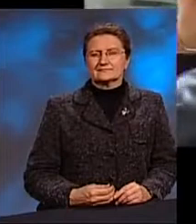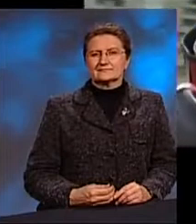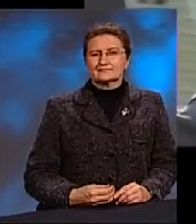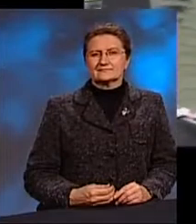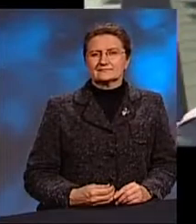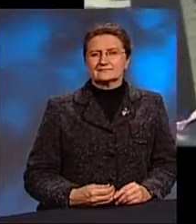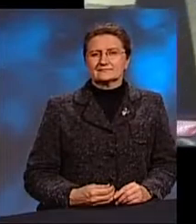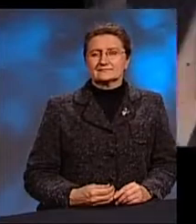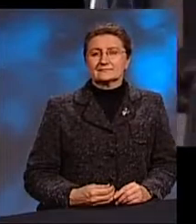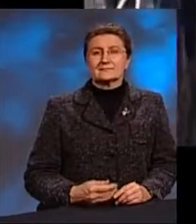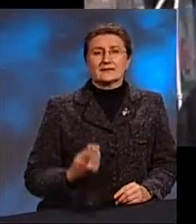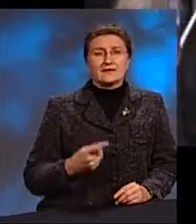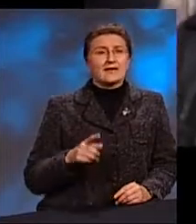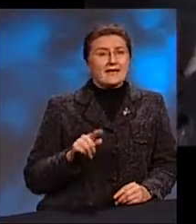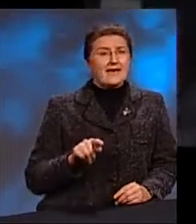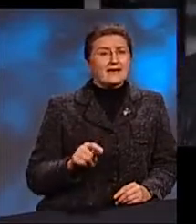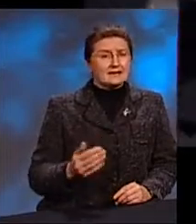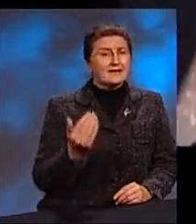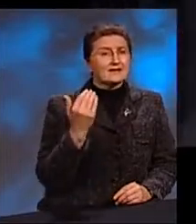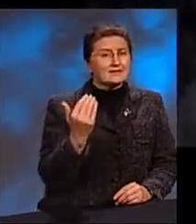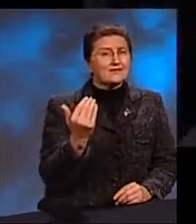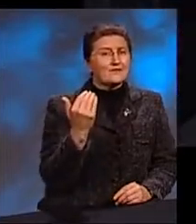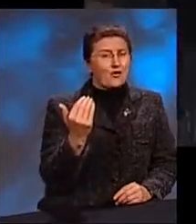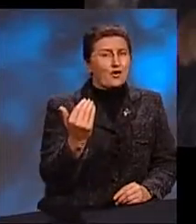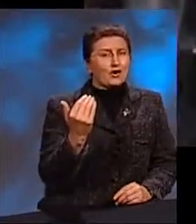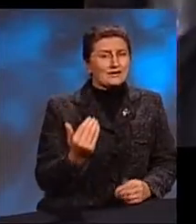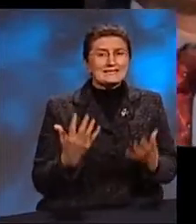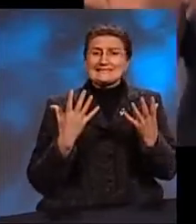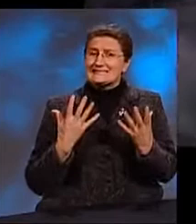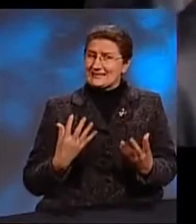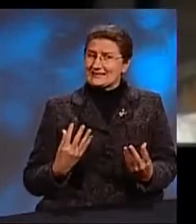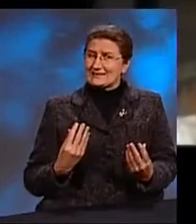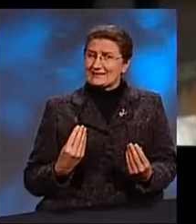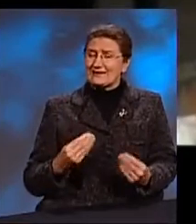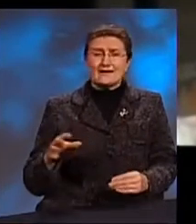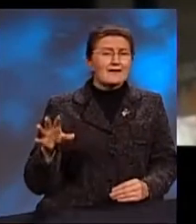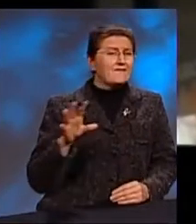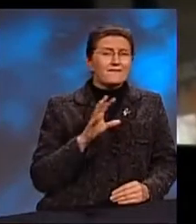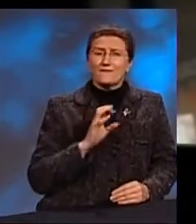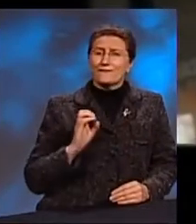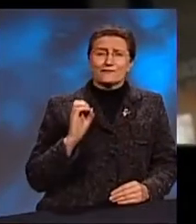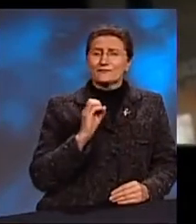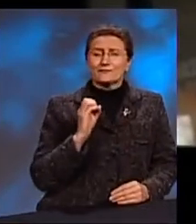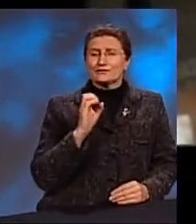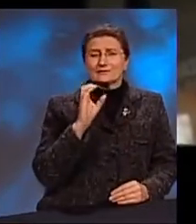Это твой день, Все сначала